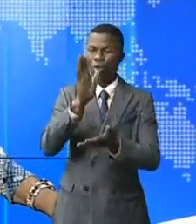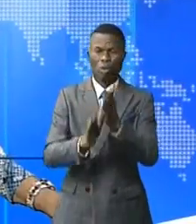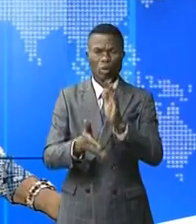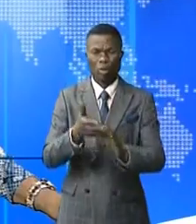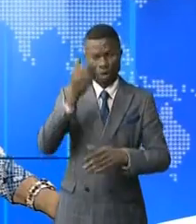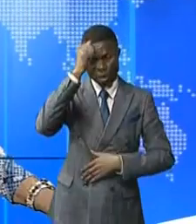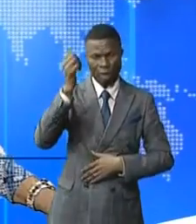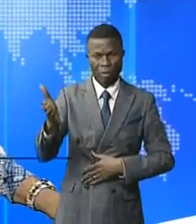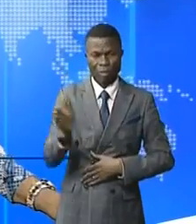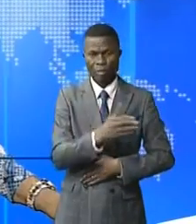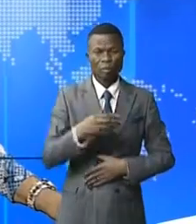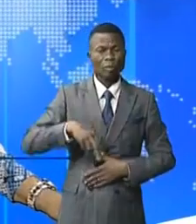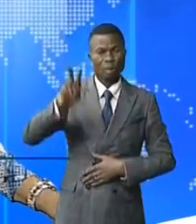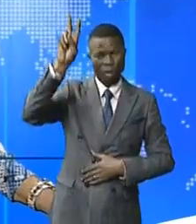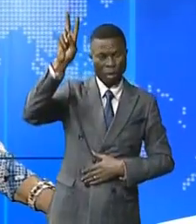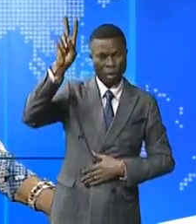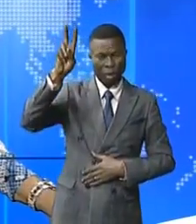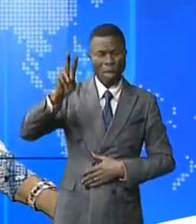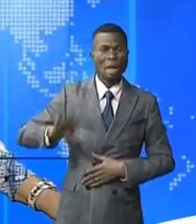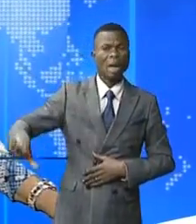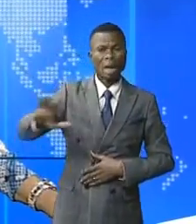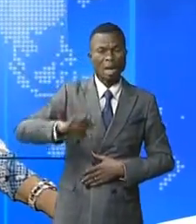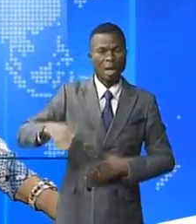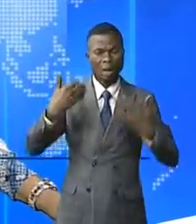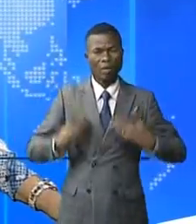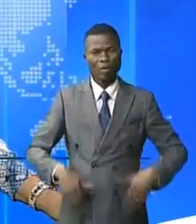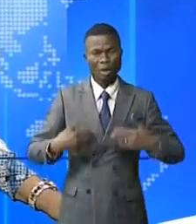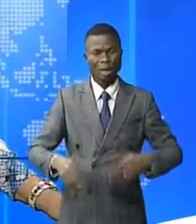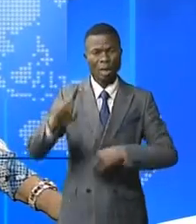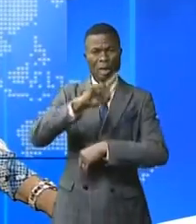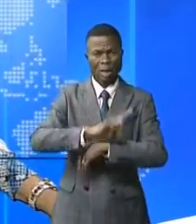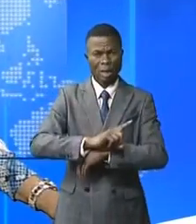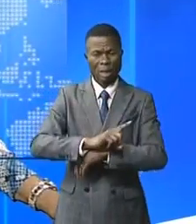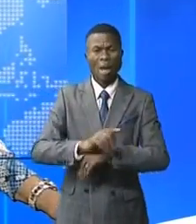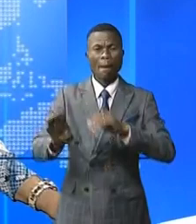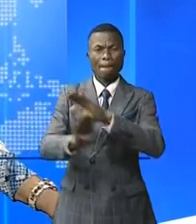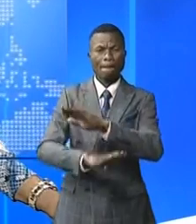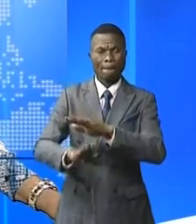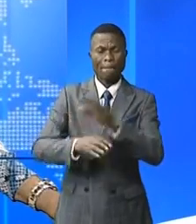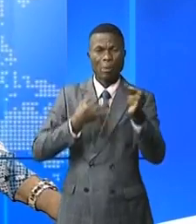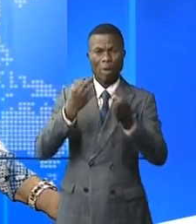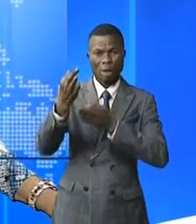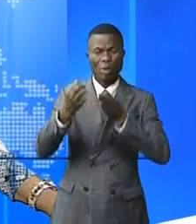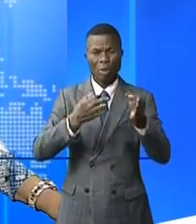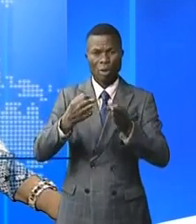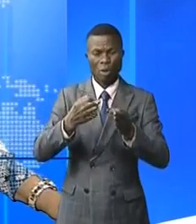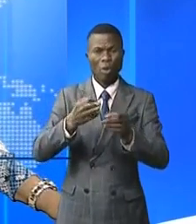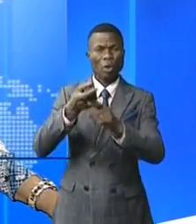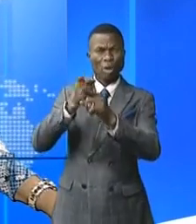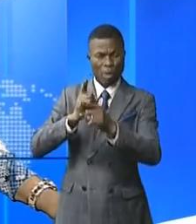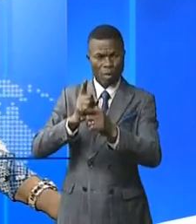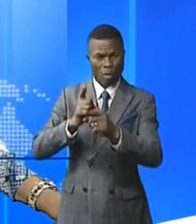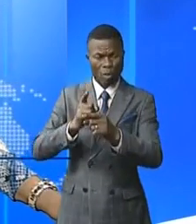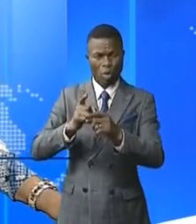Dernièrement, l'UDPS dans l'ensemble du territoire a célébré la journée de la base. Les explications de l'origine de